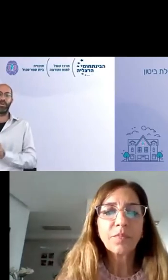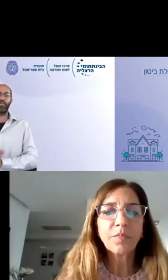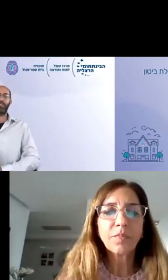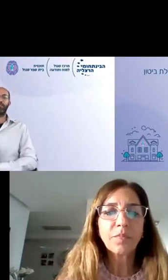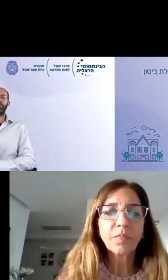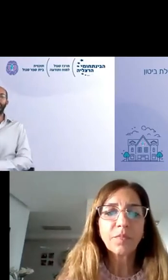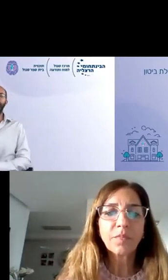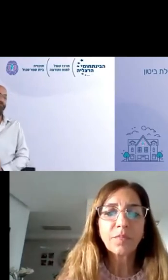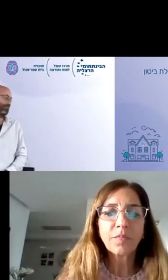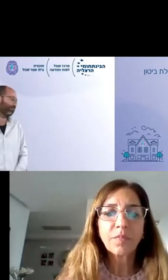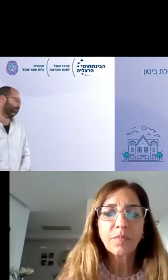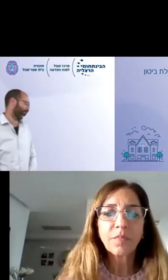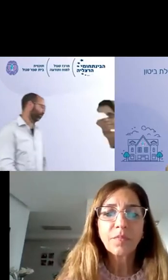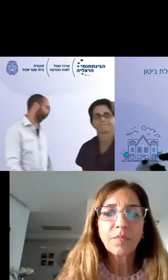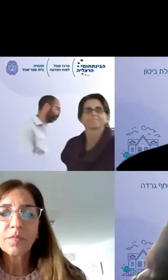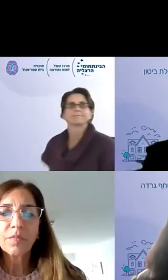נועה בבקשה